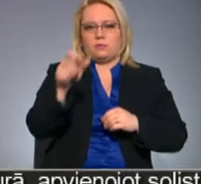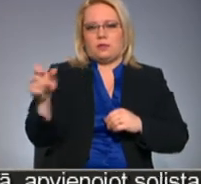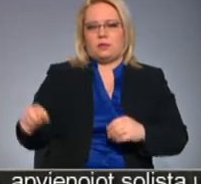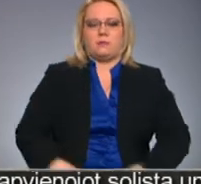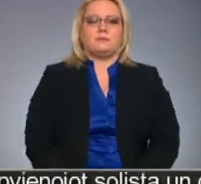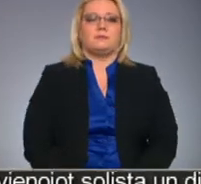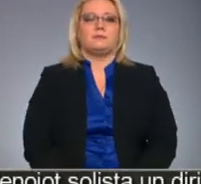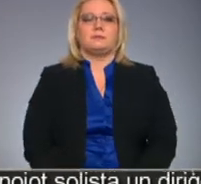Dambrauskis, Latvijas televīzija.